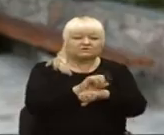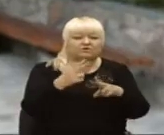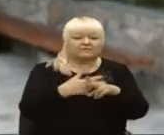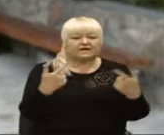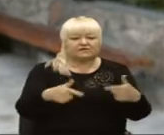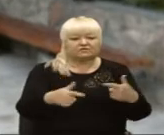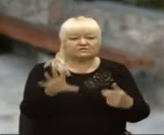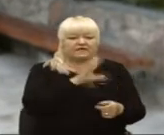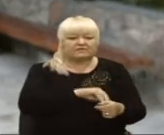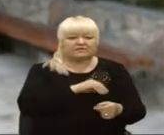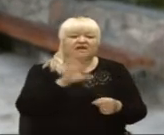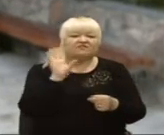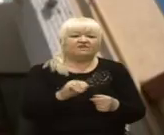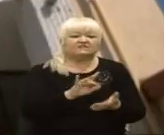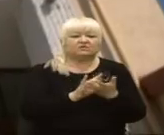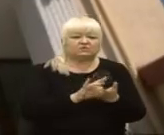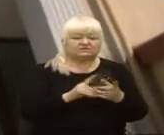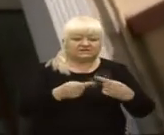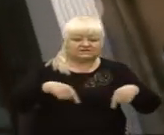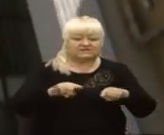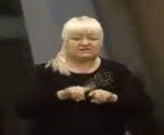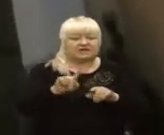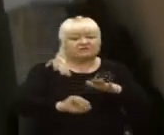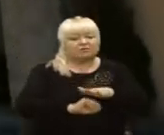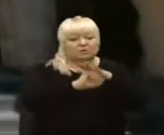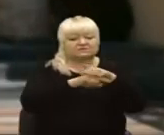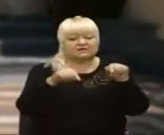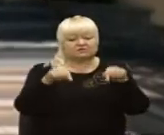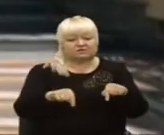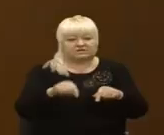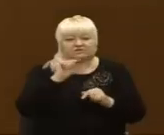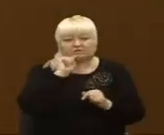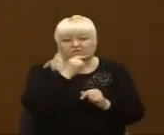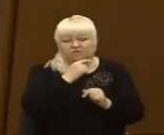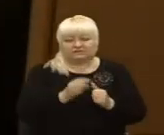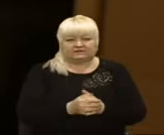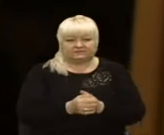прибутків увесь туристичний сектор. А він – основа тутешньої економіки.